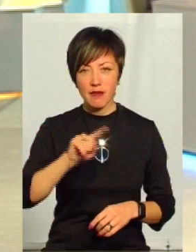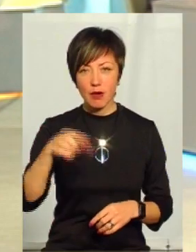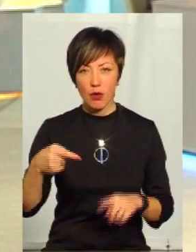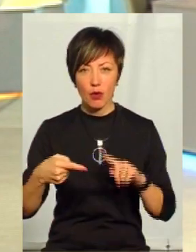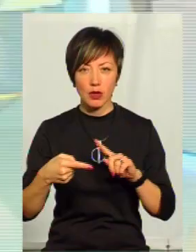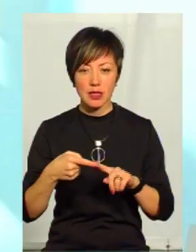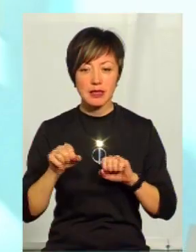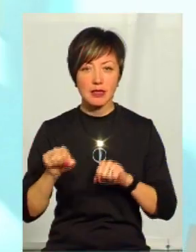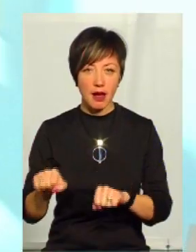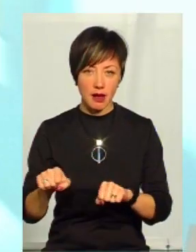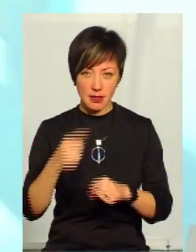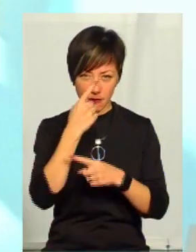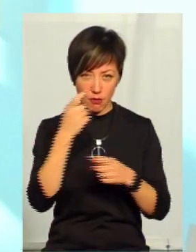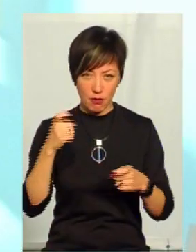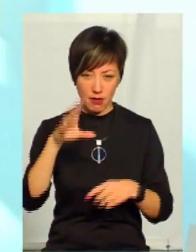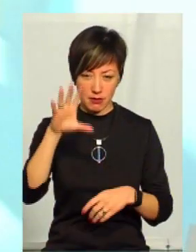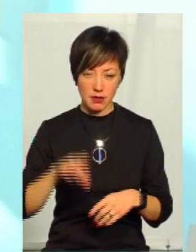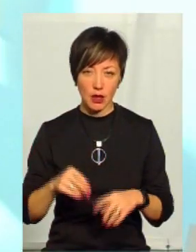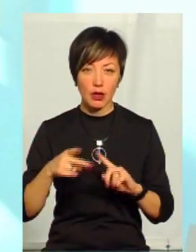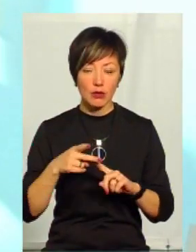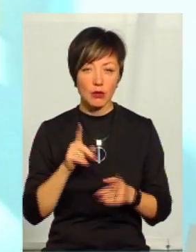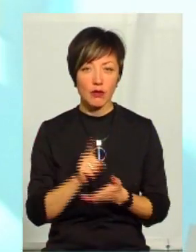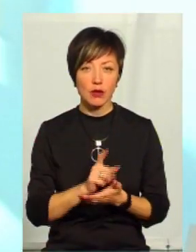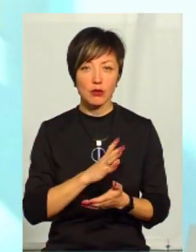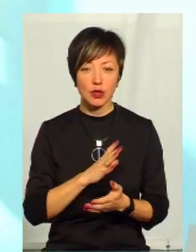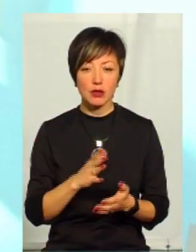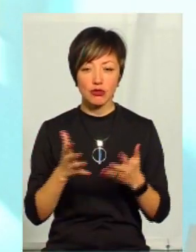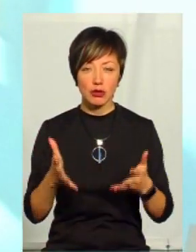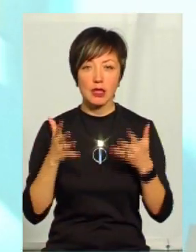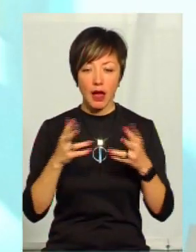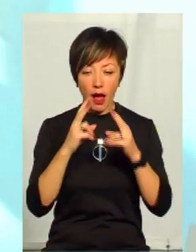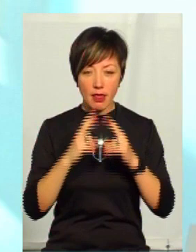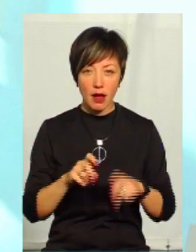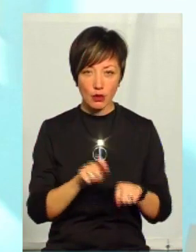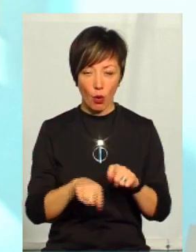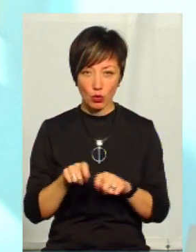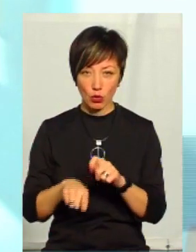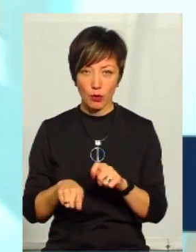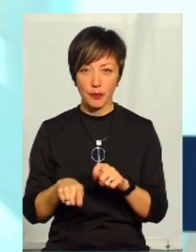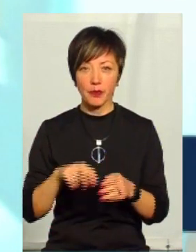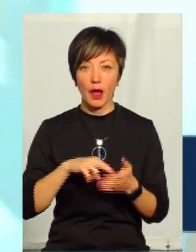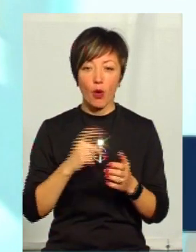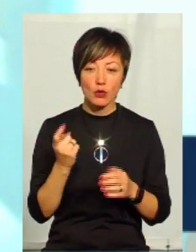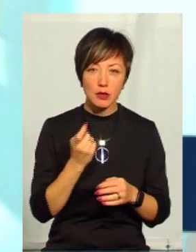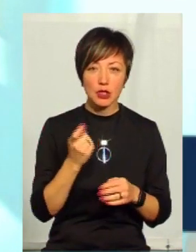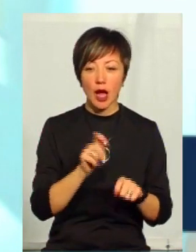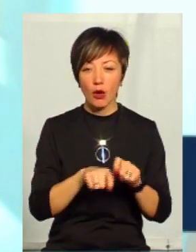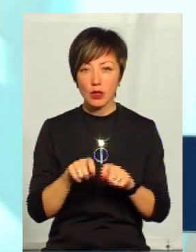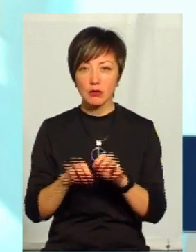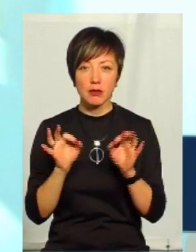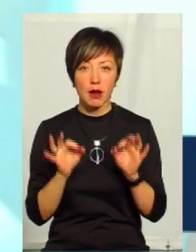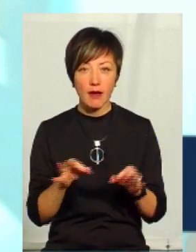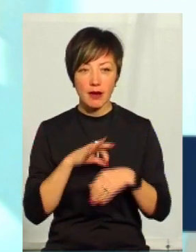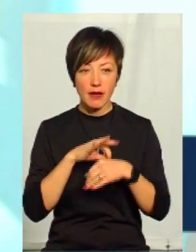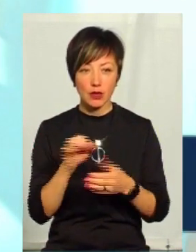Перше, це повинен бути захист інформації. Друге, це повинен чіткий бути аналіз і контроль. Економічний і клінічний аудіт,